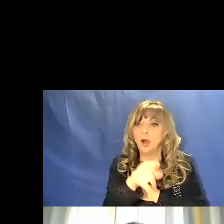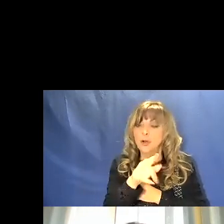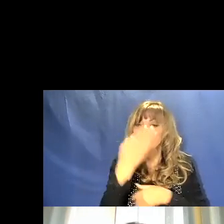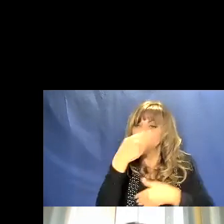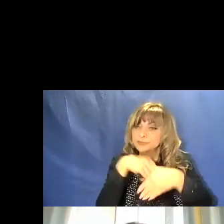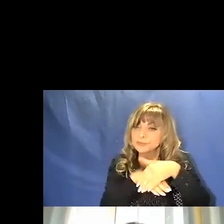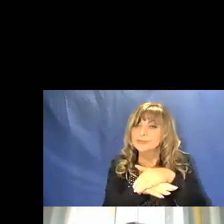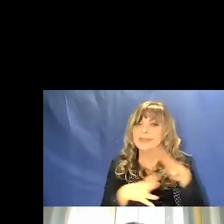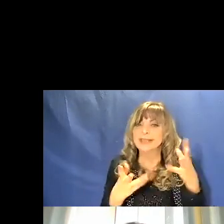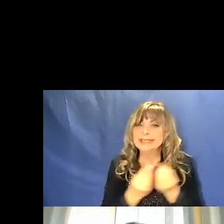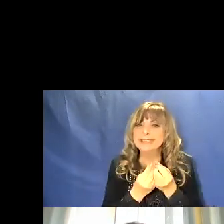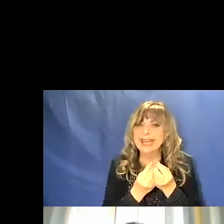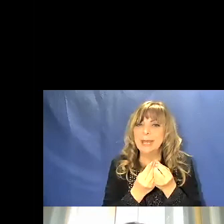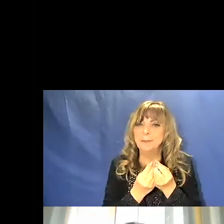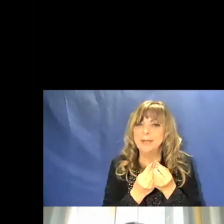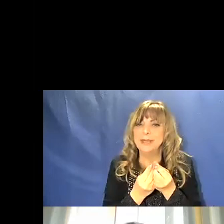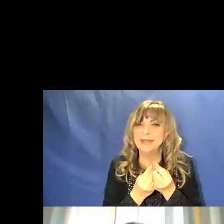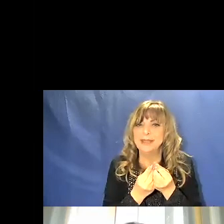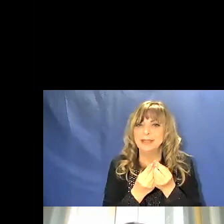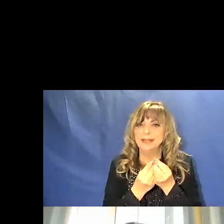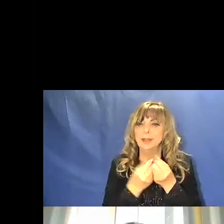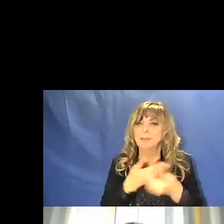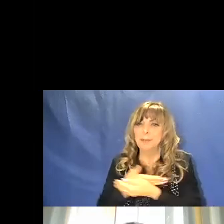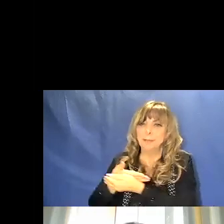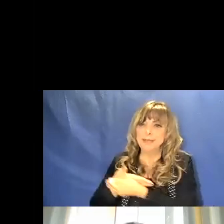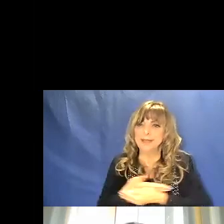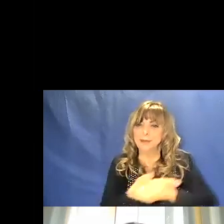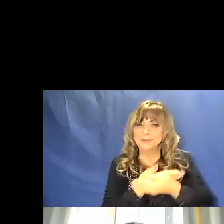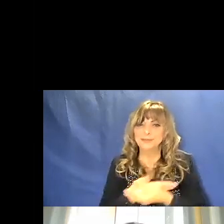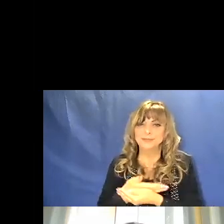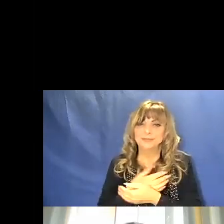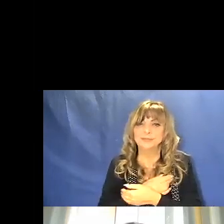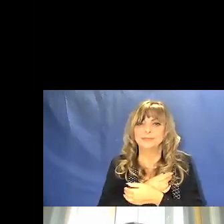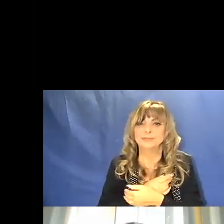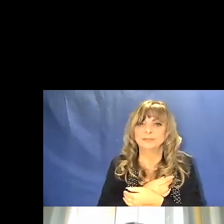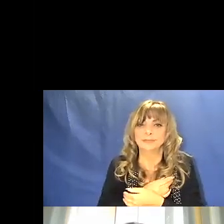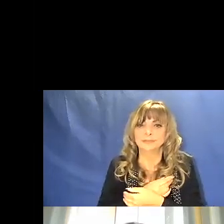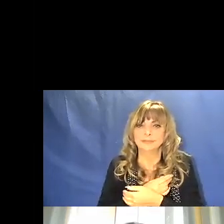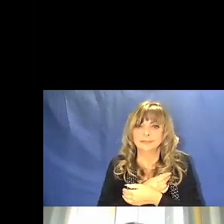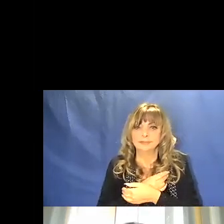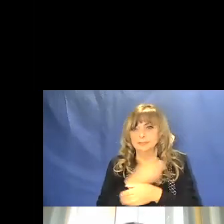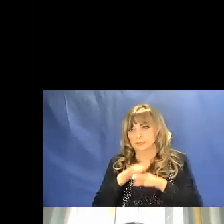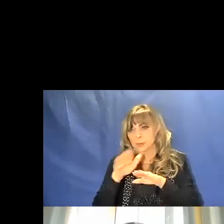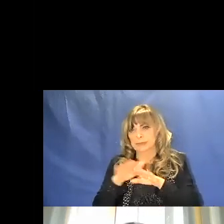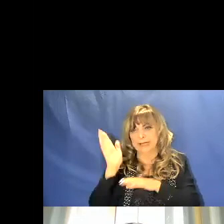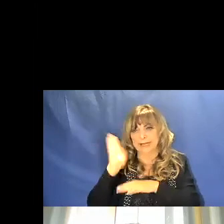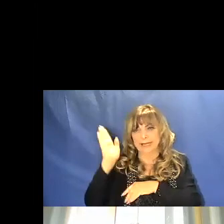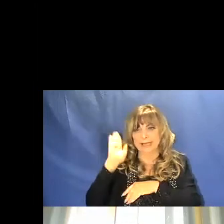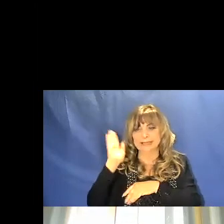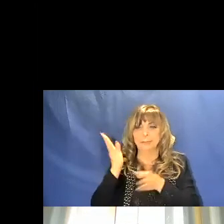insieme a un bambino e come da uso in questo